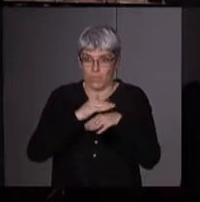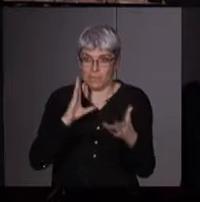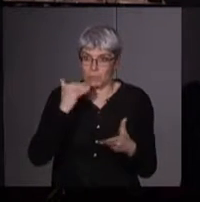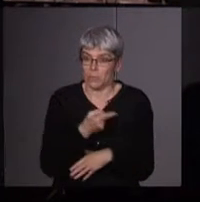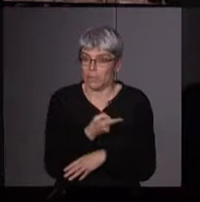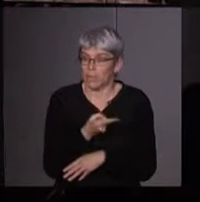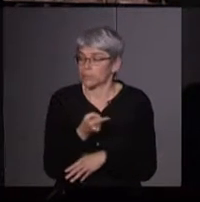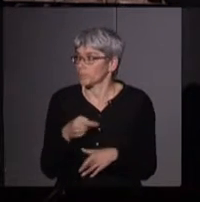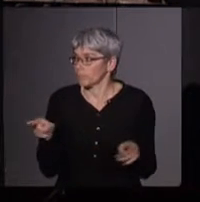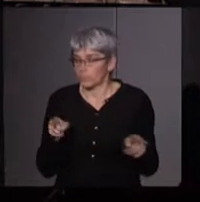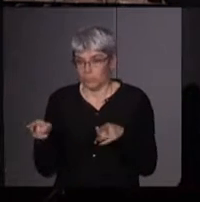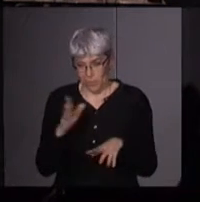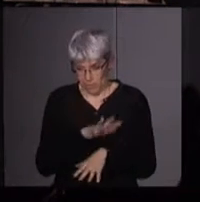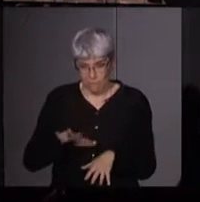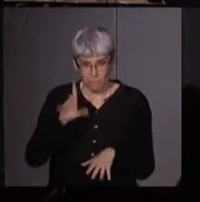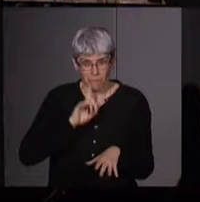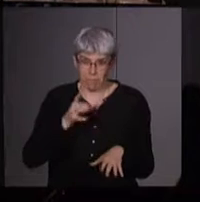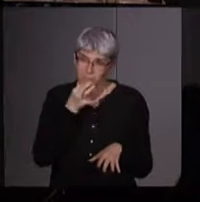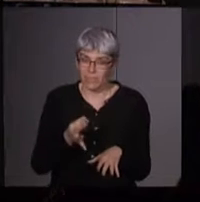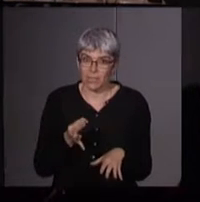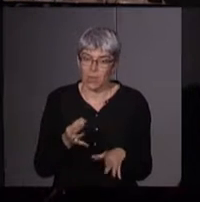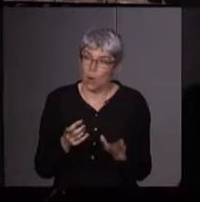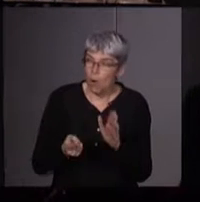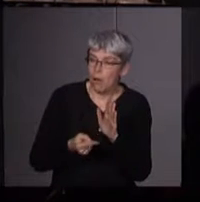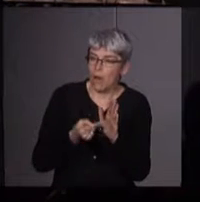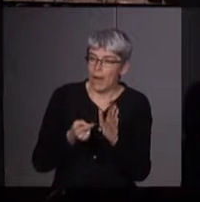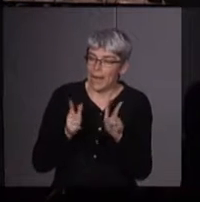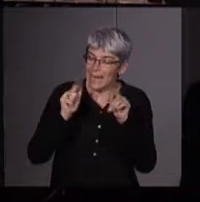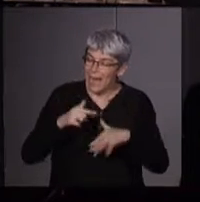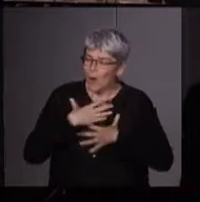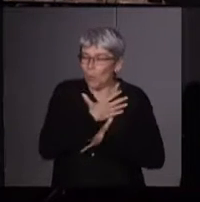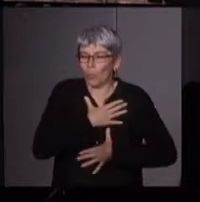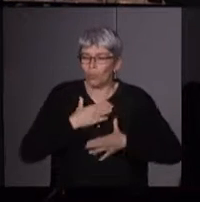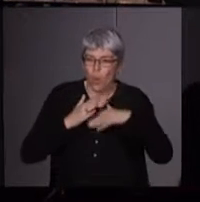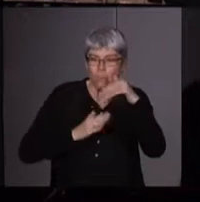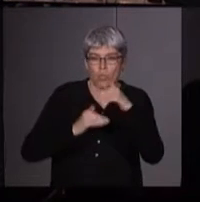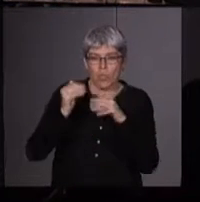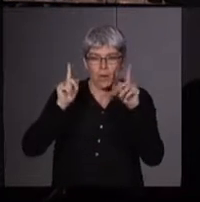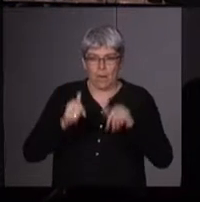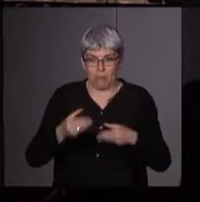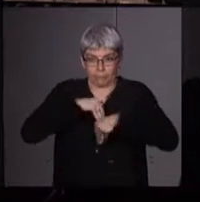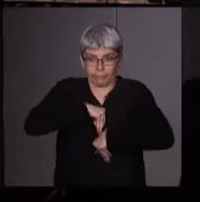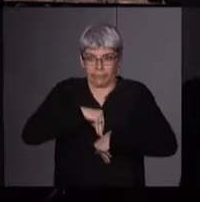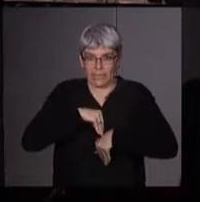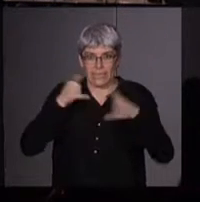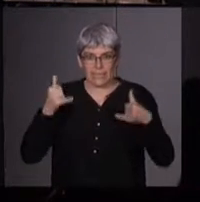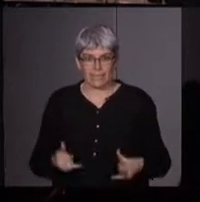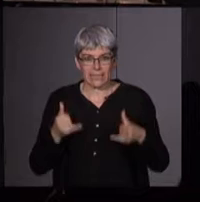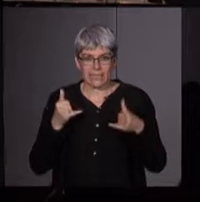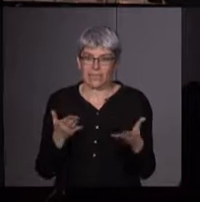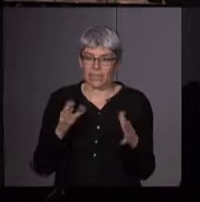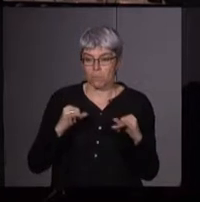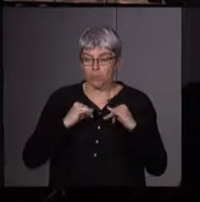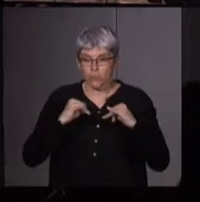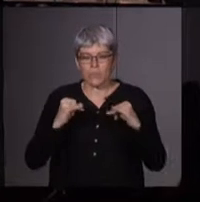elles parlent elles-mêmes d'une retrouvaille, de retrouver la joie qu'on peut définir ici comme la puissance